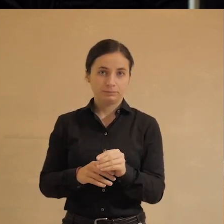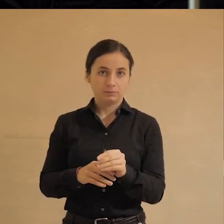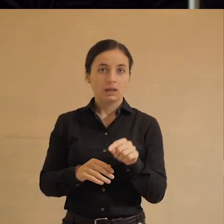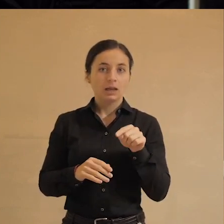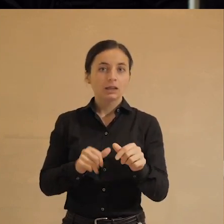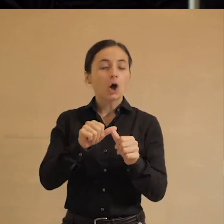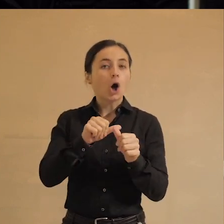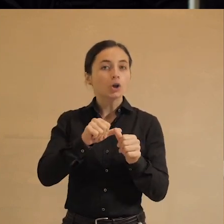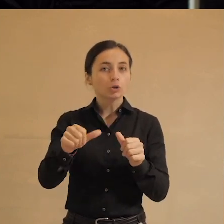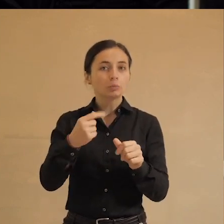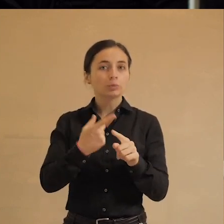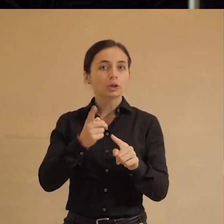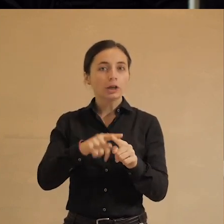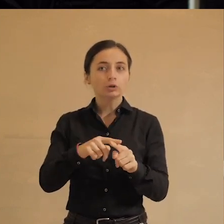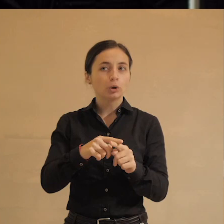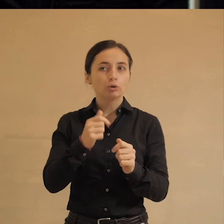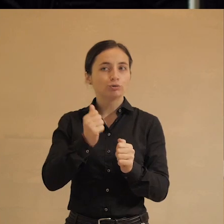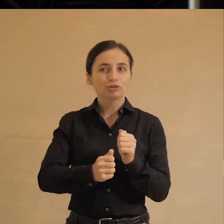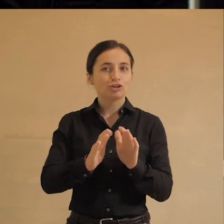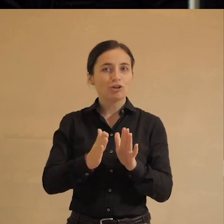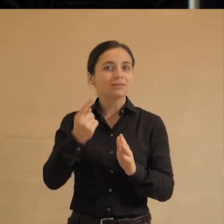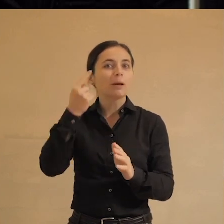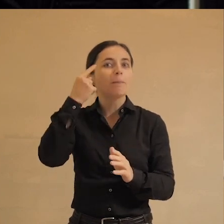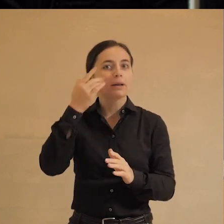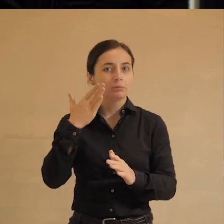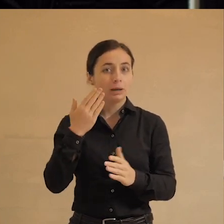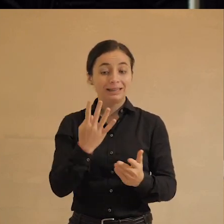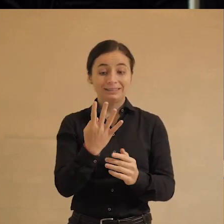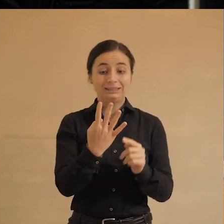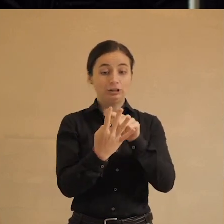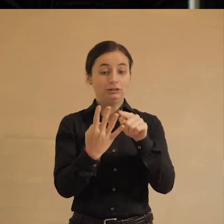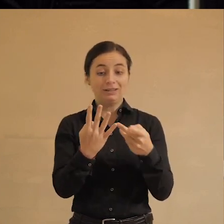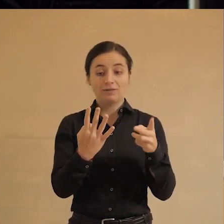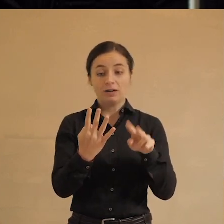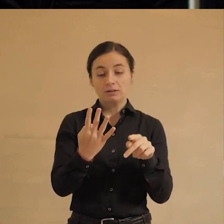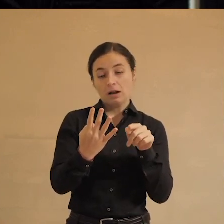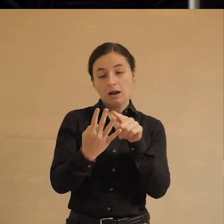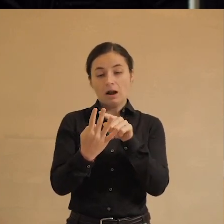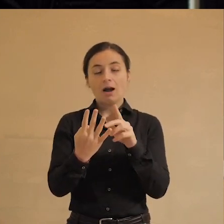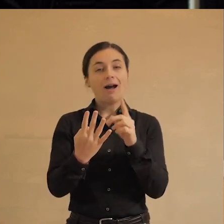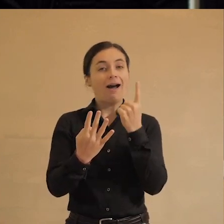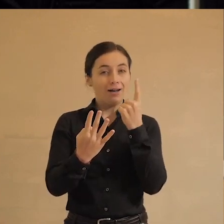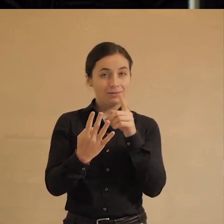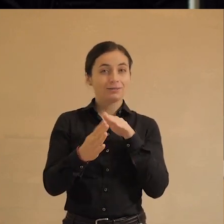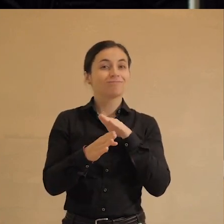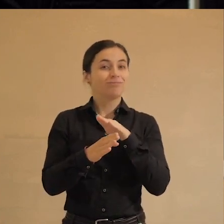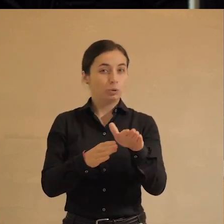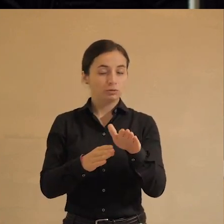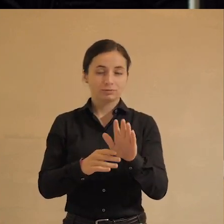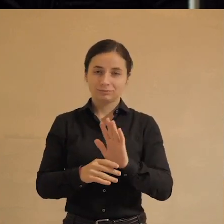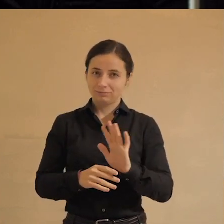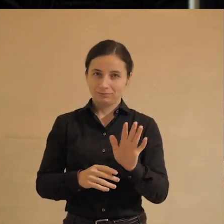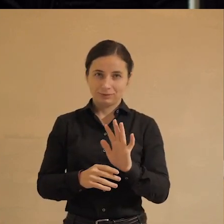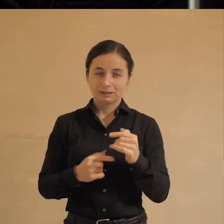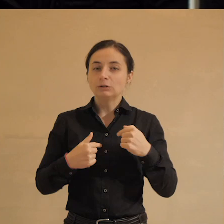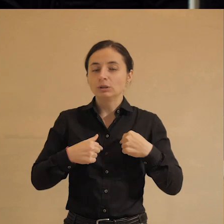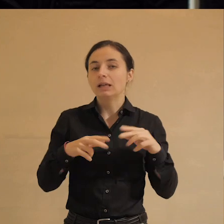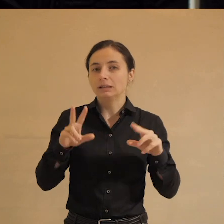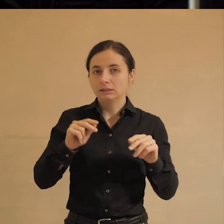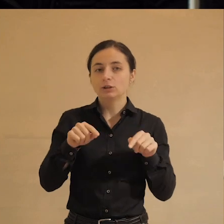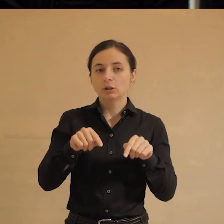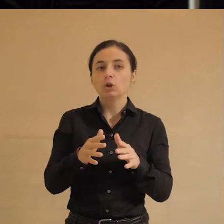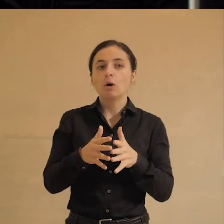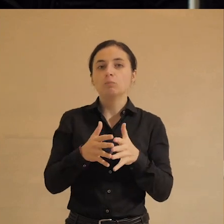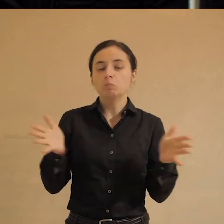Это особенность, которую не очень часто понимают. Вот если у вас есть четыре варианта, вы думаете, вот какой-то один из них сбудется. На самом деле, и я надеюсь, это